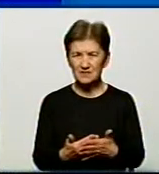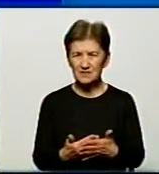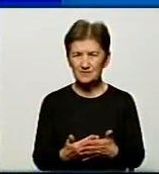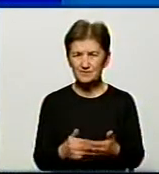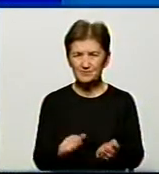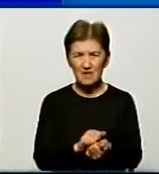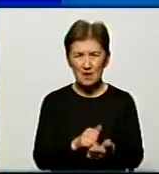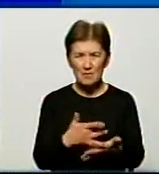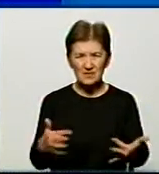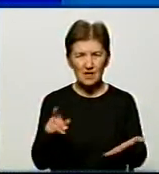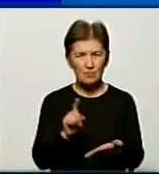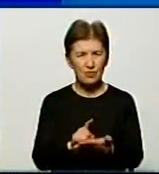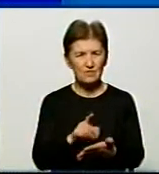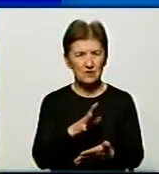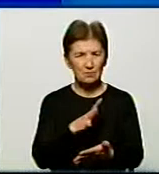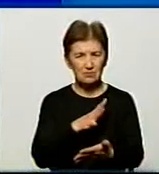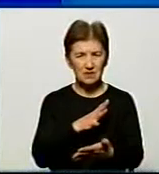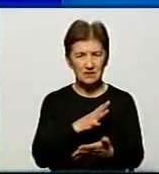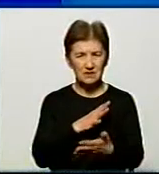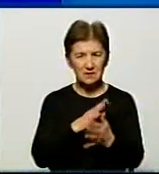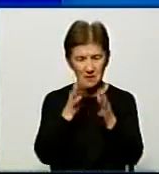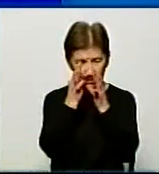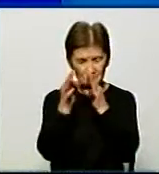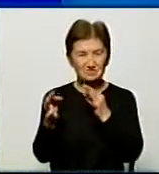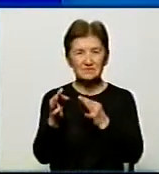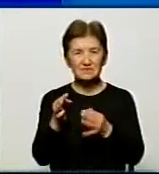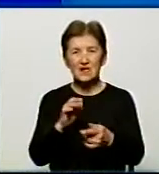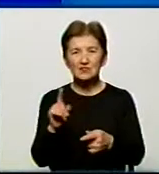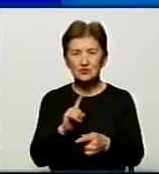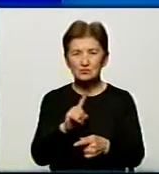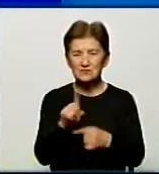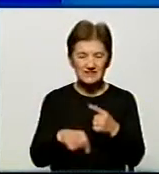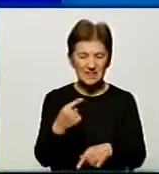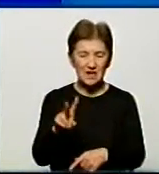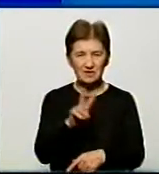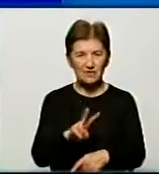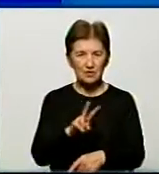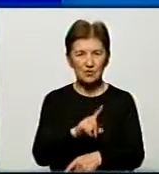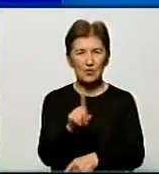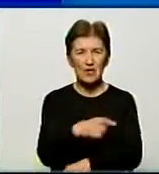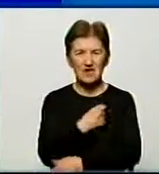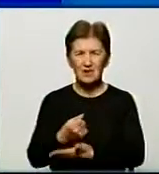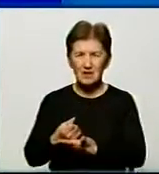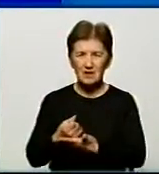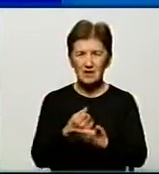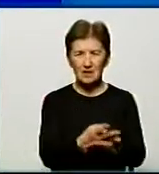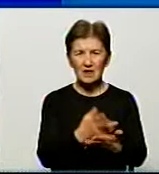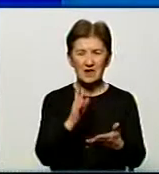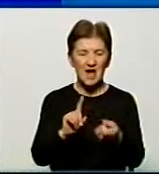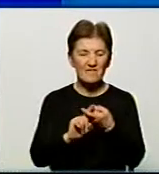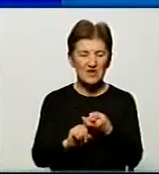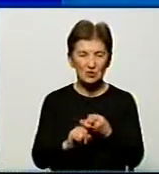матеріал повинен бути забраний за 2 години до того, як доставиться ці змиви до вірусологічної